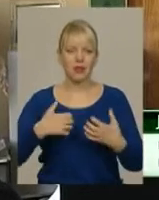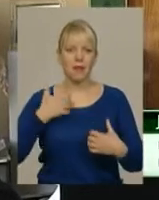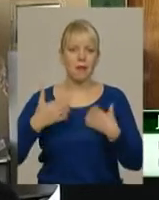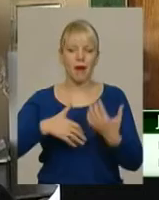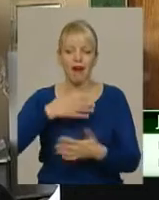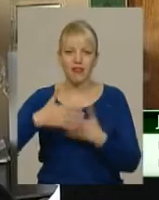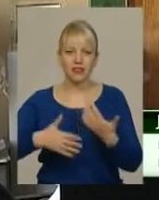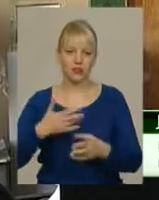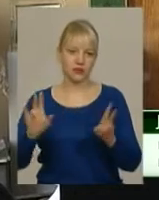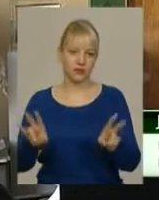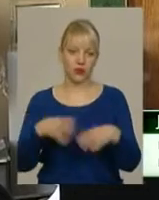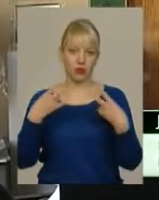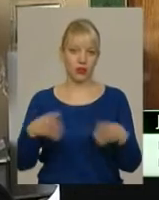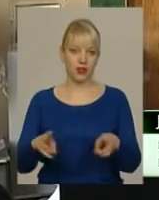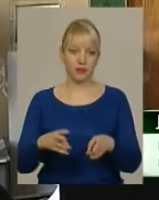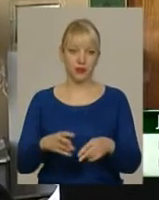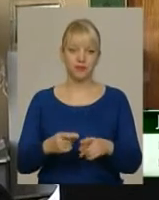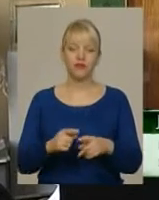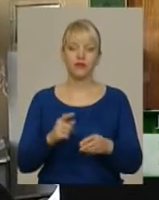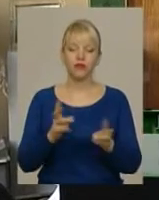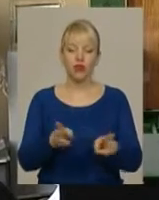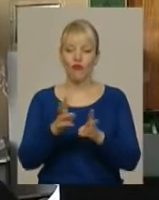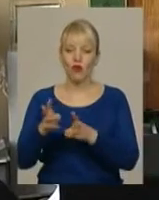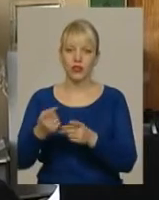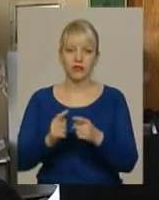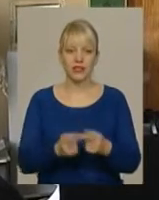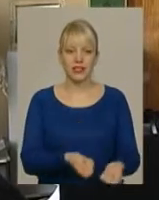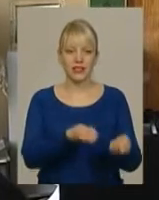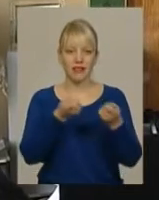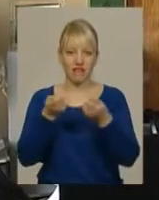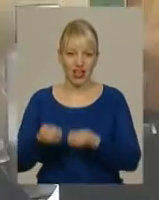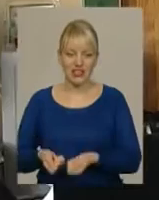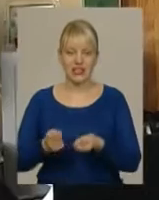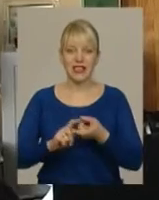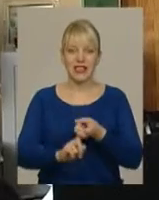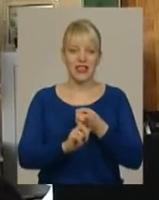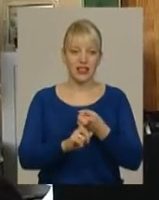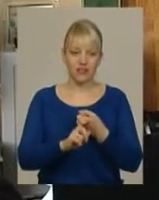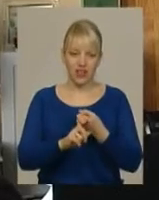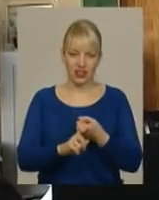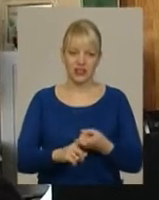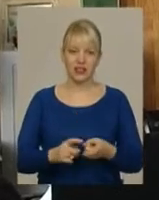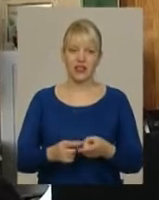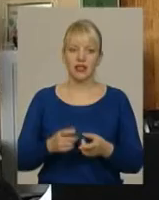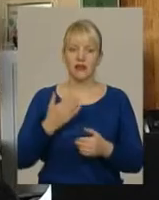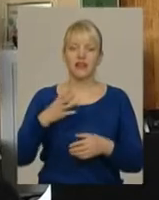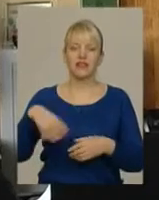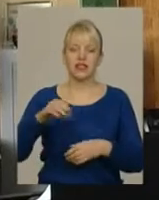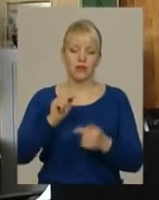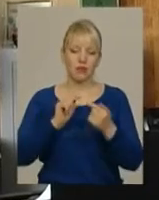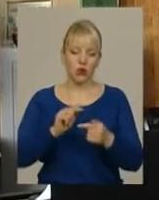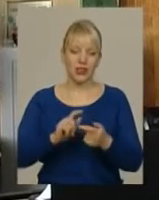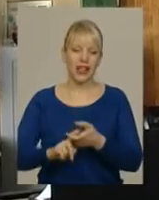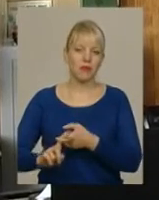не потрібно. Вогнищах оцих завезених інфекцій. Усі протиепідемічні заходи були здійснені.